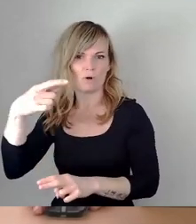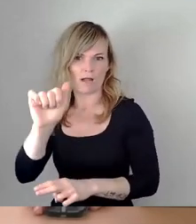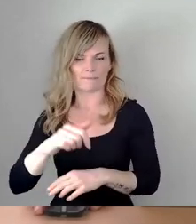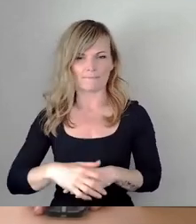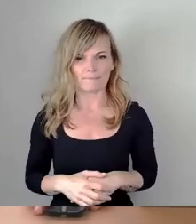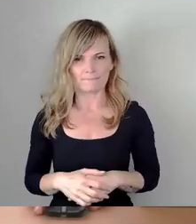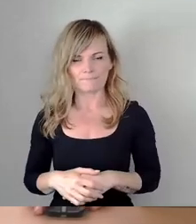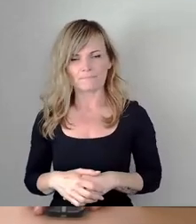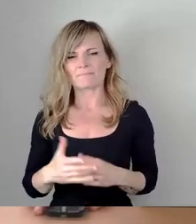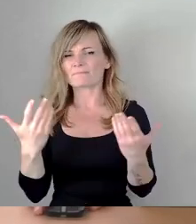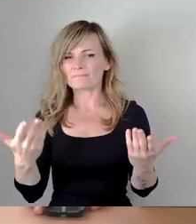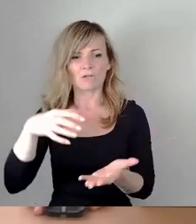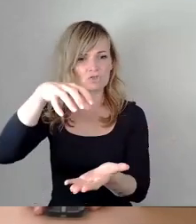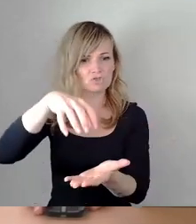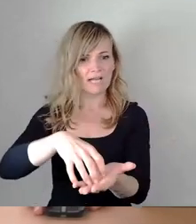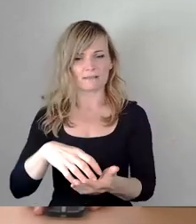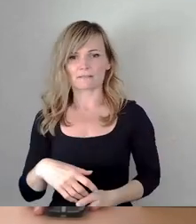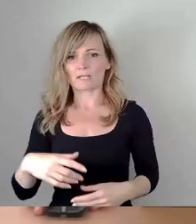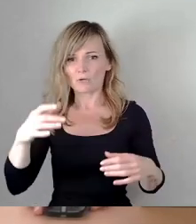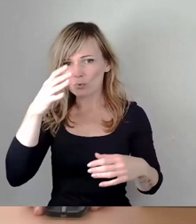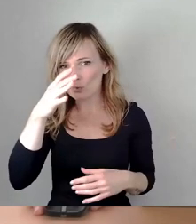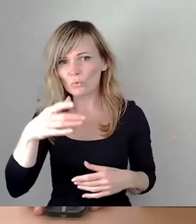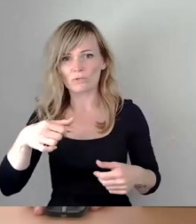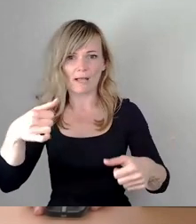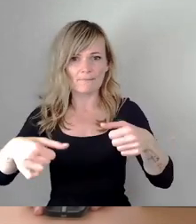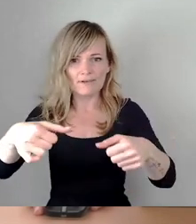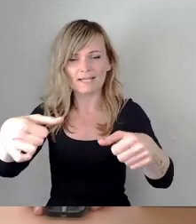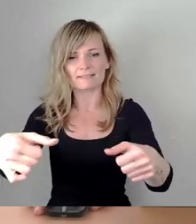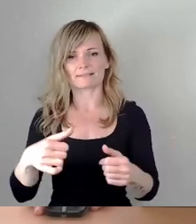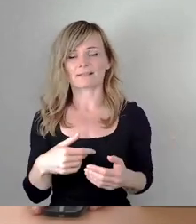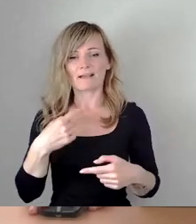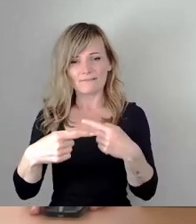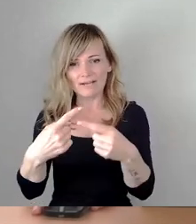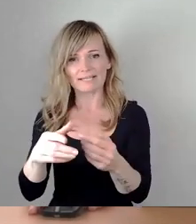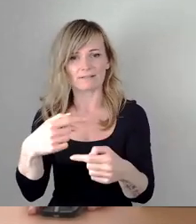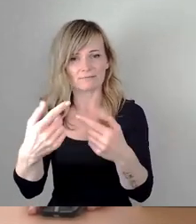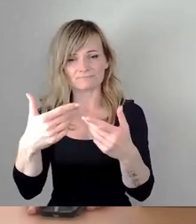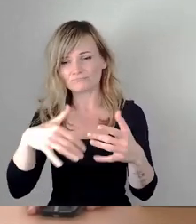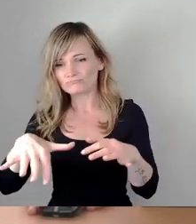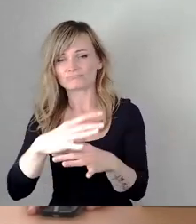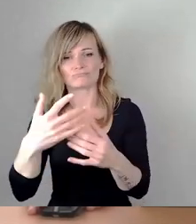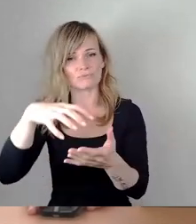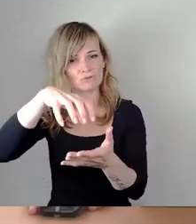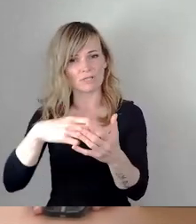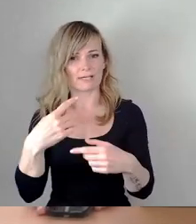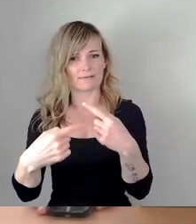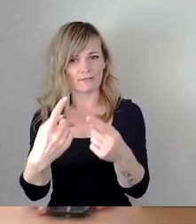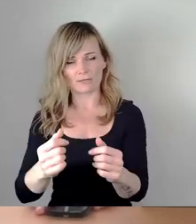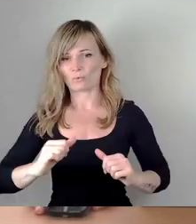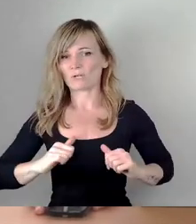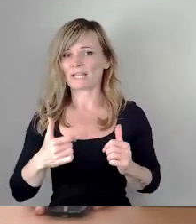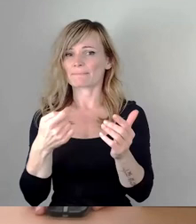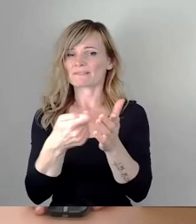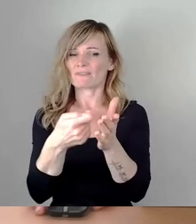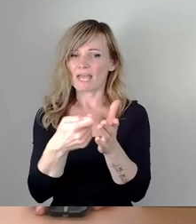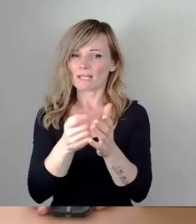Grün, für die Möglichkeiten der Fortentwicklung der Stadt in einer lebenswerten Wohnumfelder und